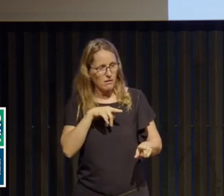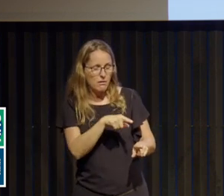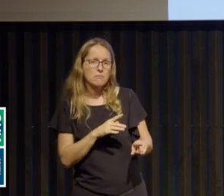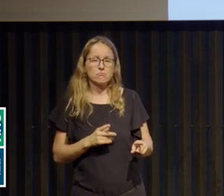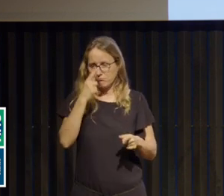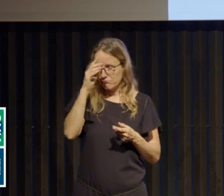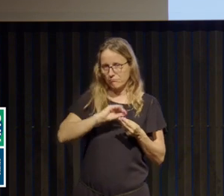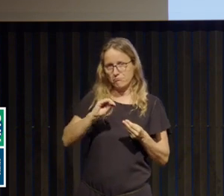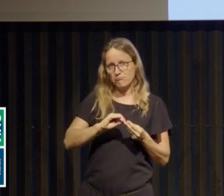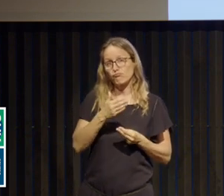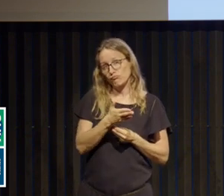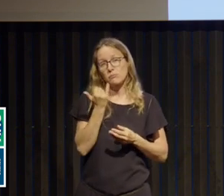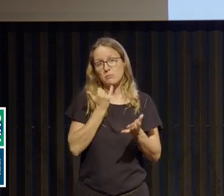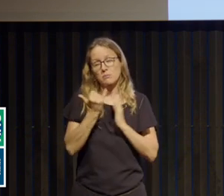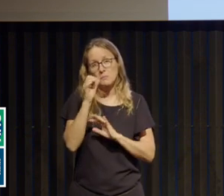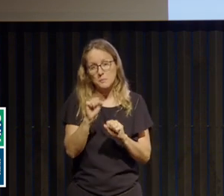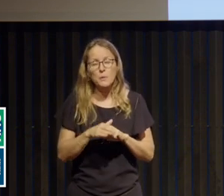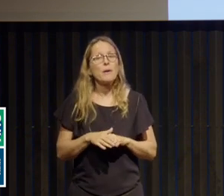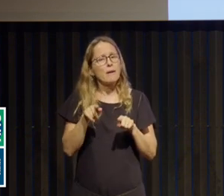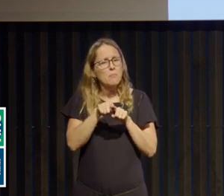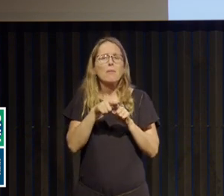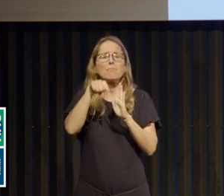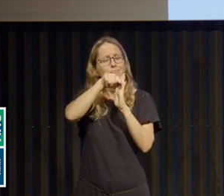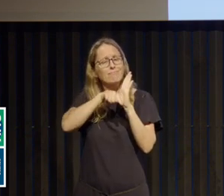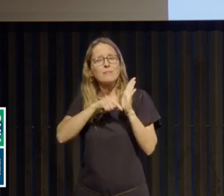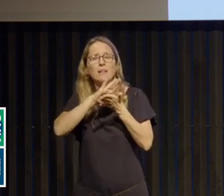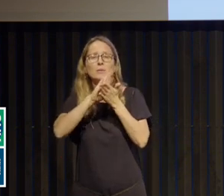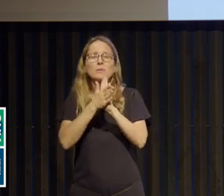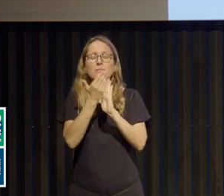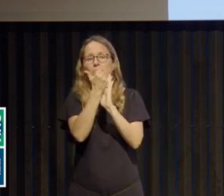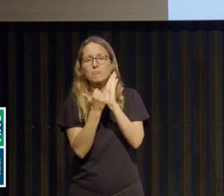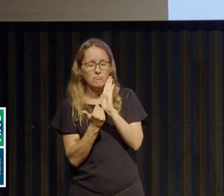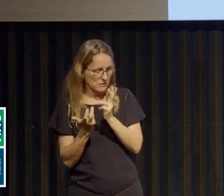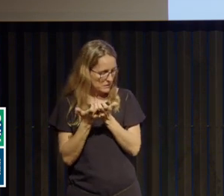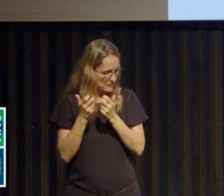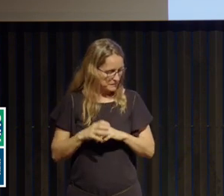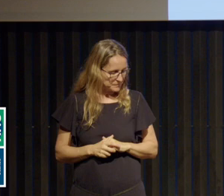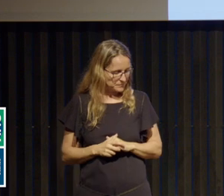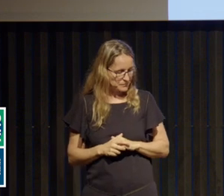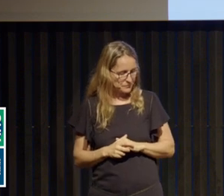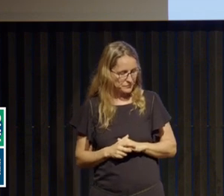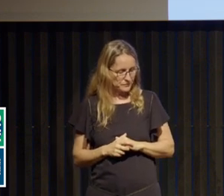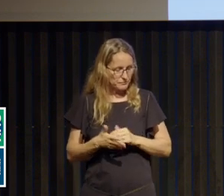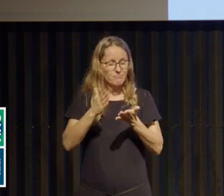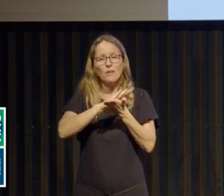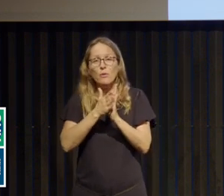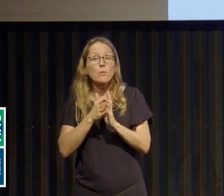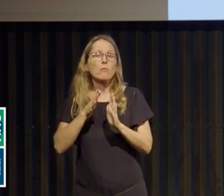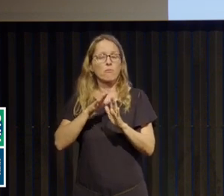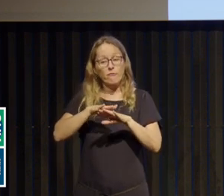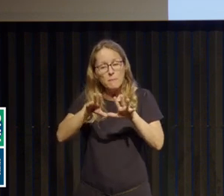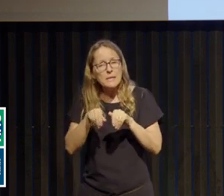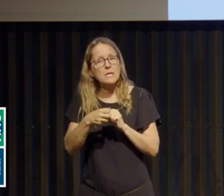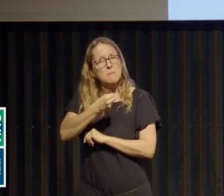quelques associations comme en particulier les associations de familles, de